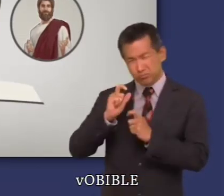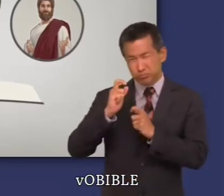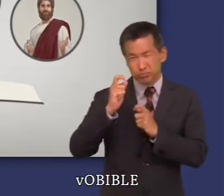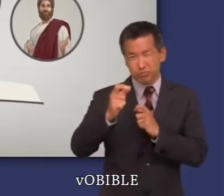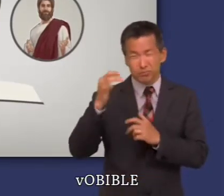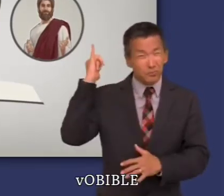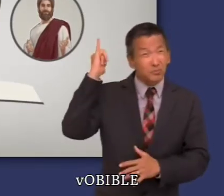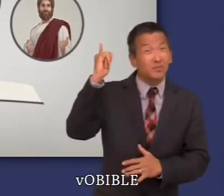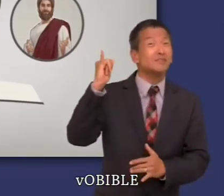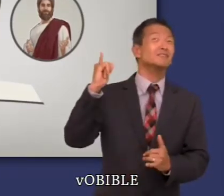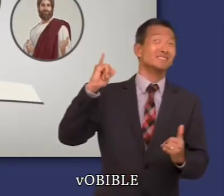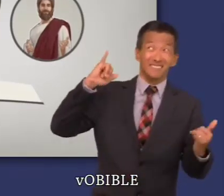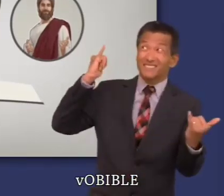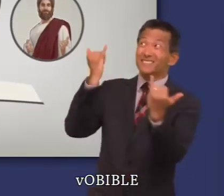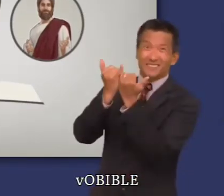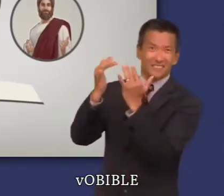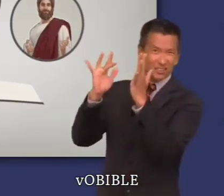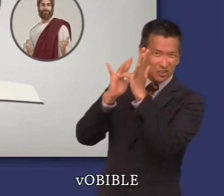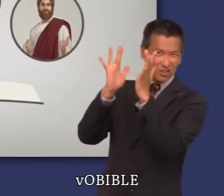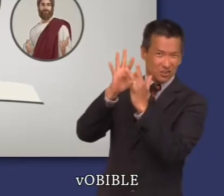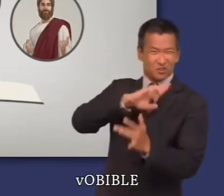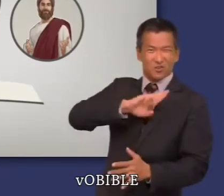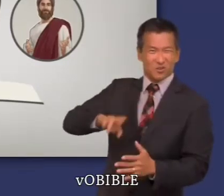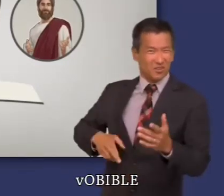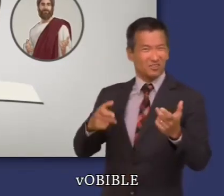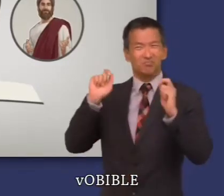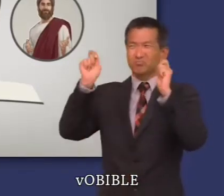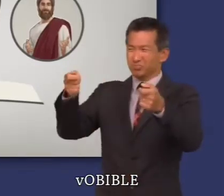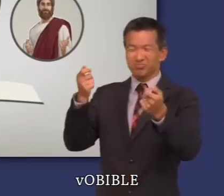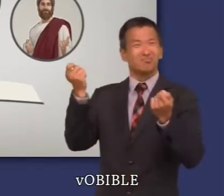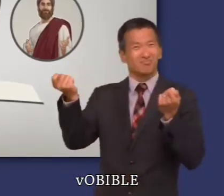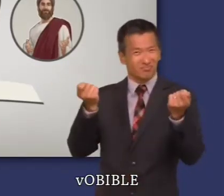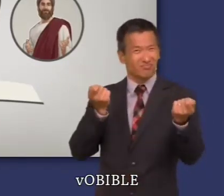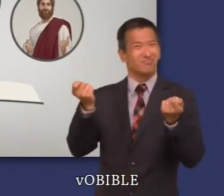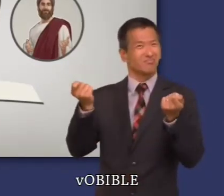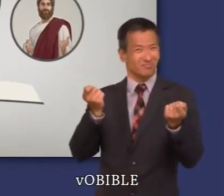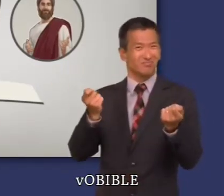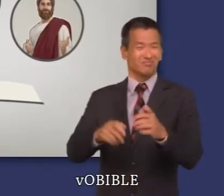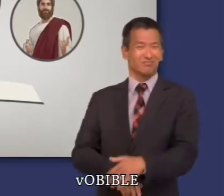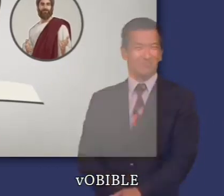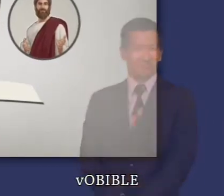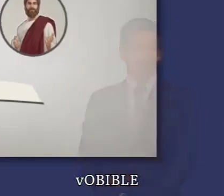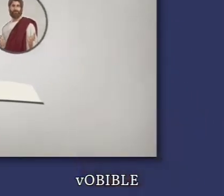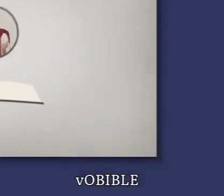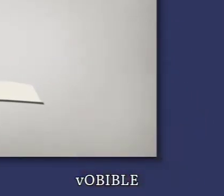éternel, promesse qui s'est accomplie en Jésus-Christ, le fils de David et le roi du royaume de Dieu.